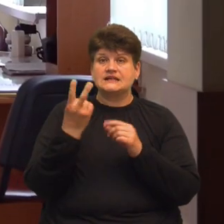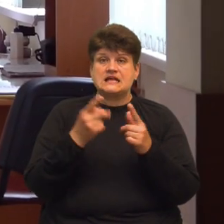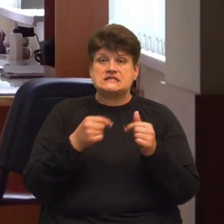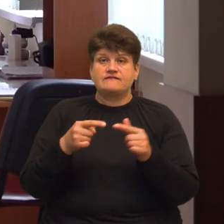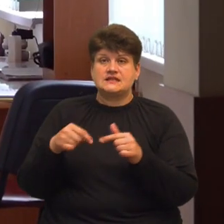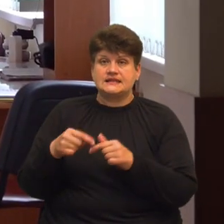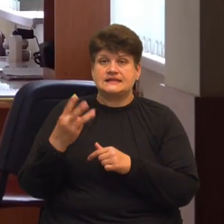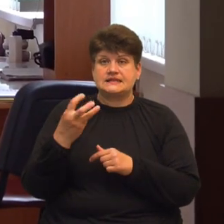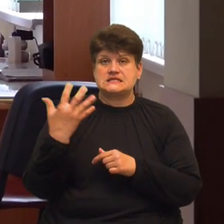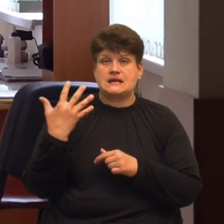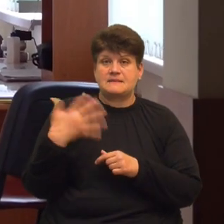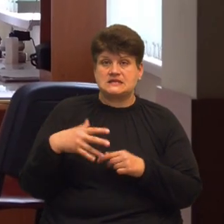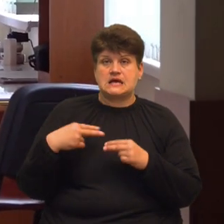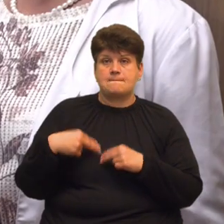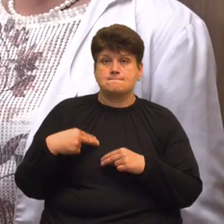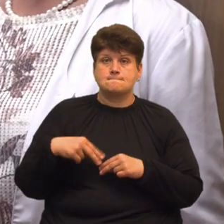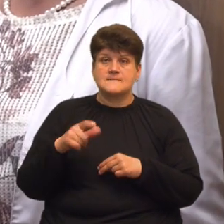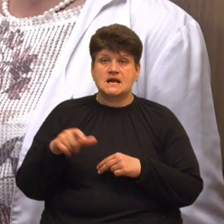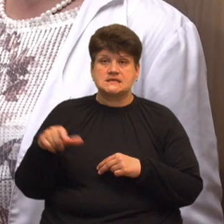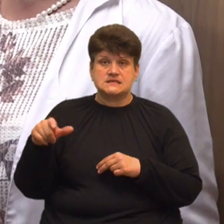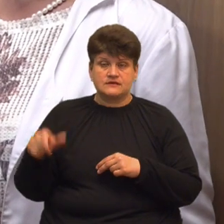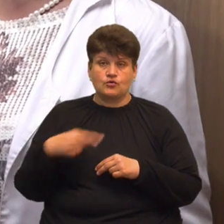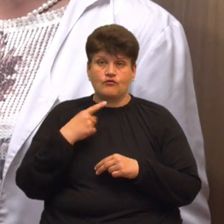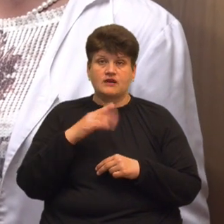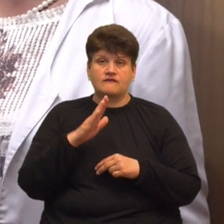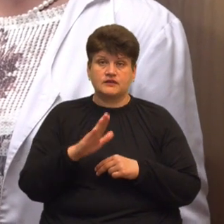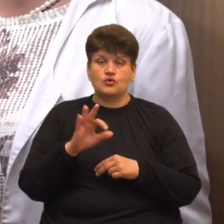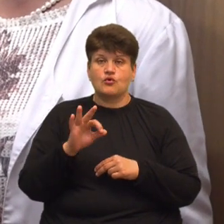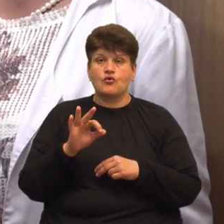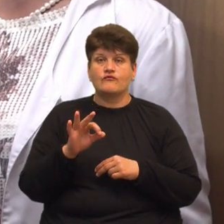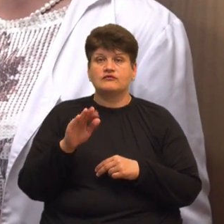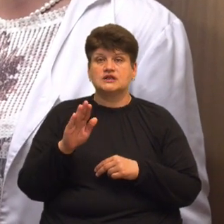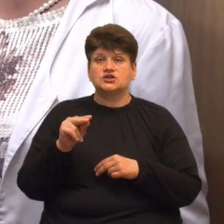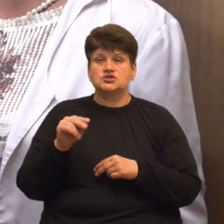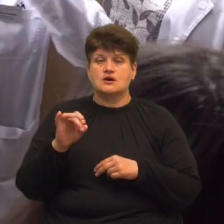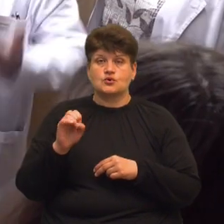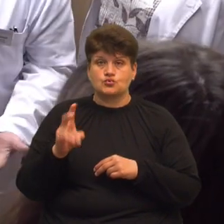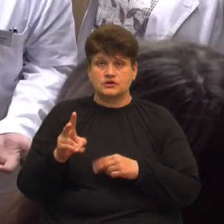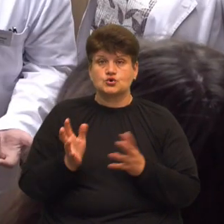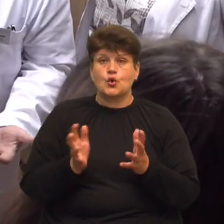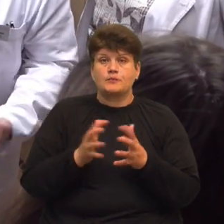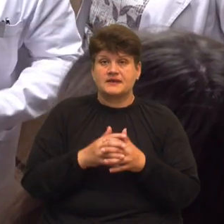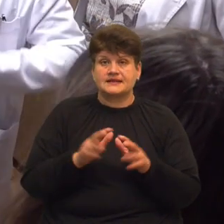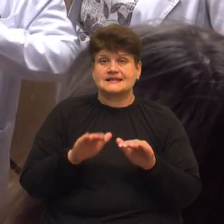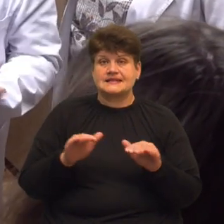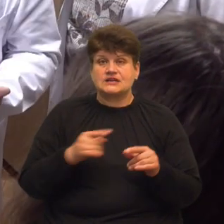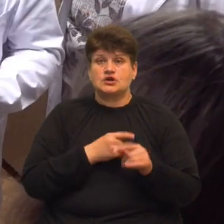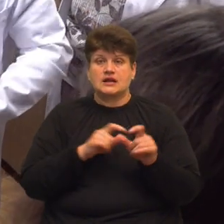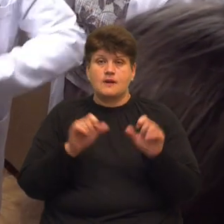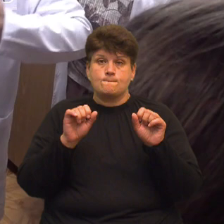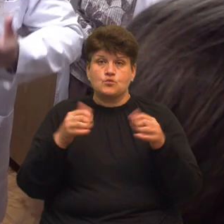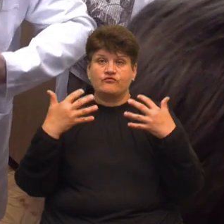350 працівників, розповідає гендиректор центру Віктор Овчорук. Каже, думають, що після об'єднання з дитячою лікарнею можуть втратити